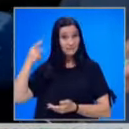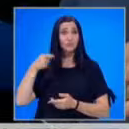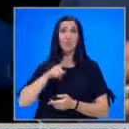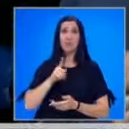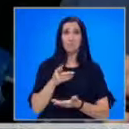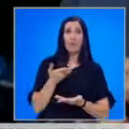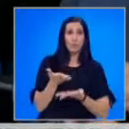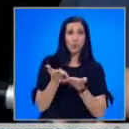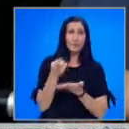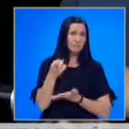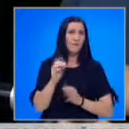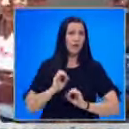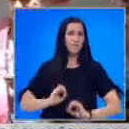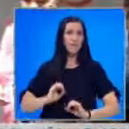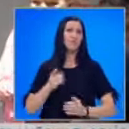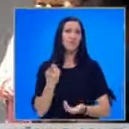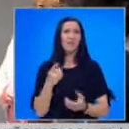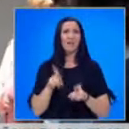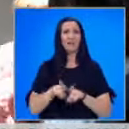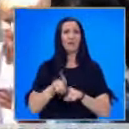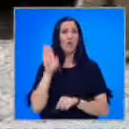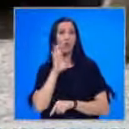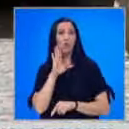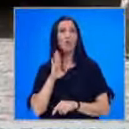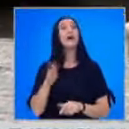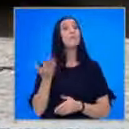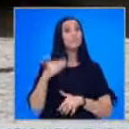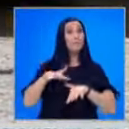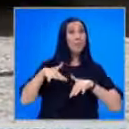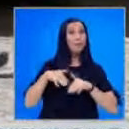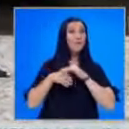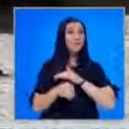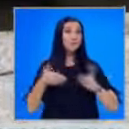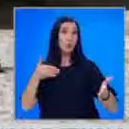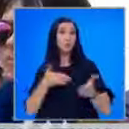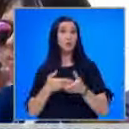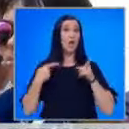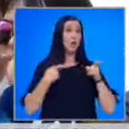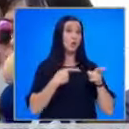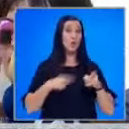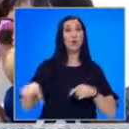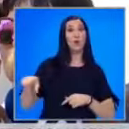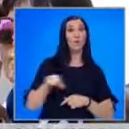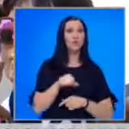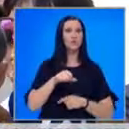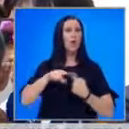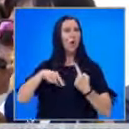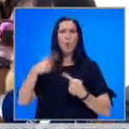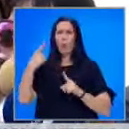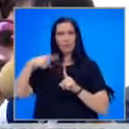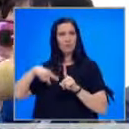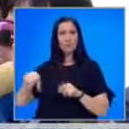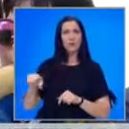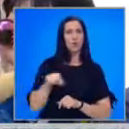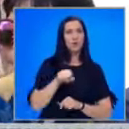Така че слагам го в графа интриги. Преди Пленума вътрешната опозиция критикува ръководството. За около месец